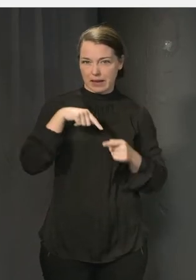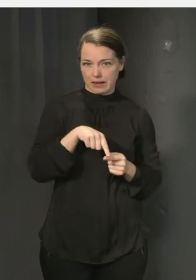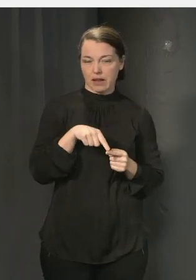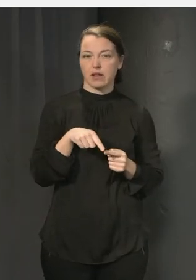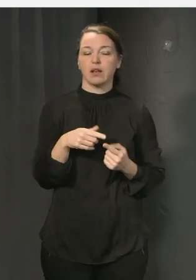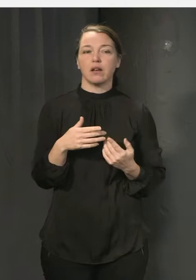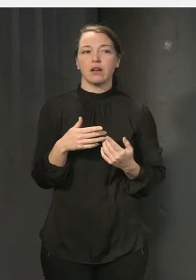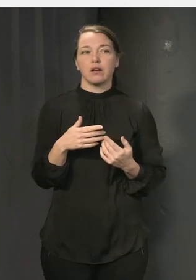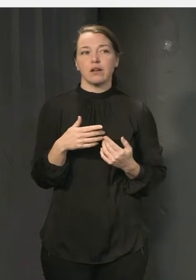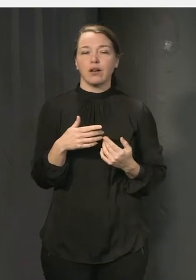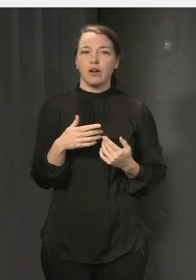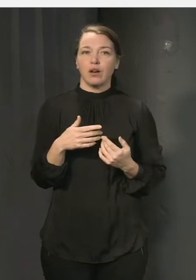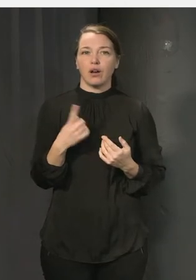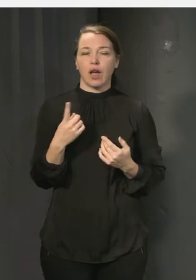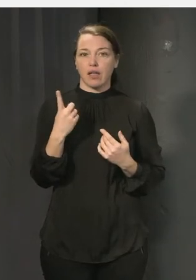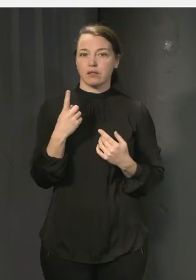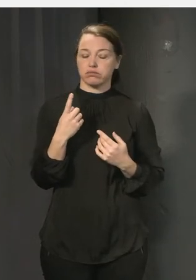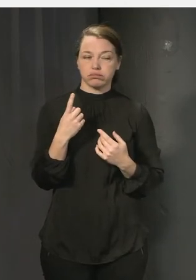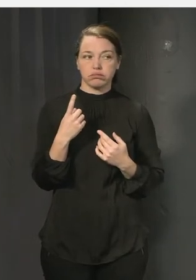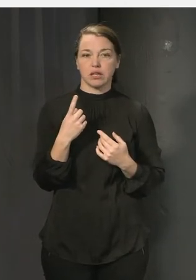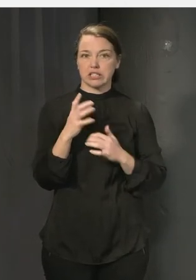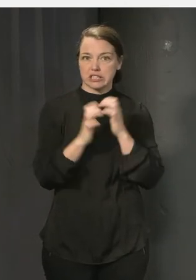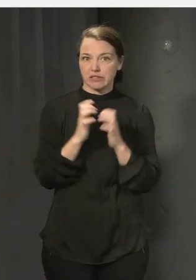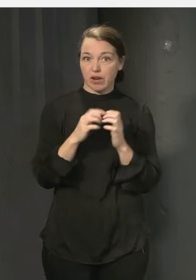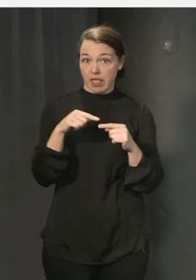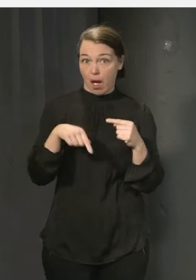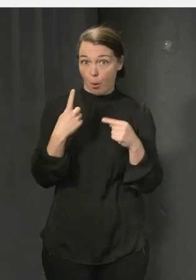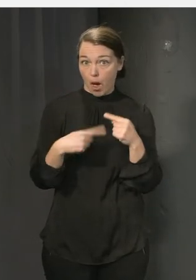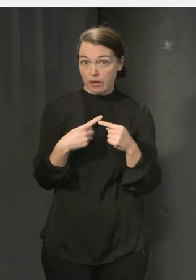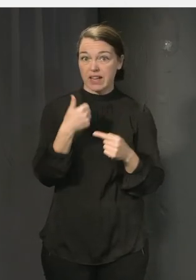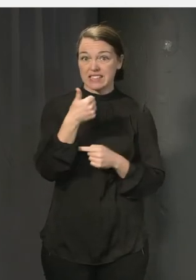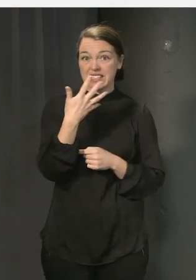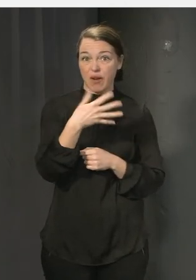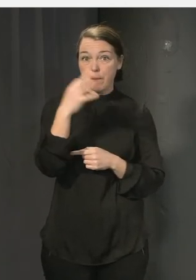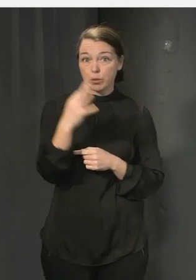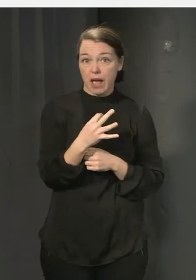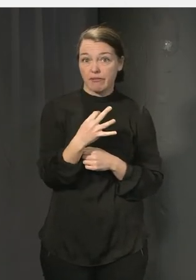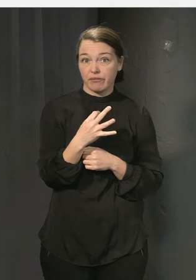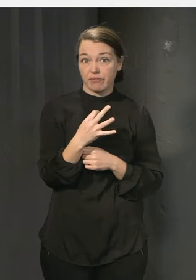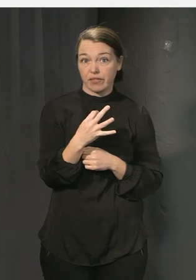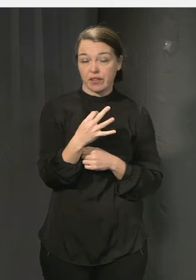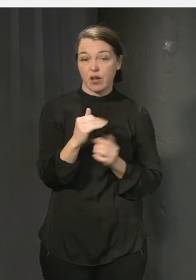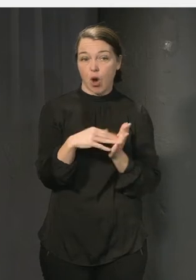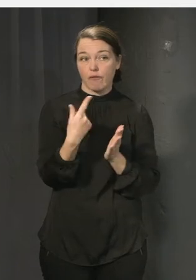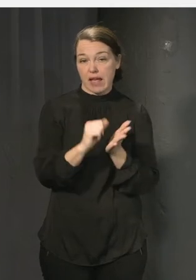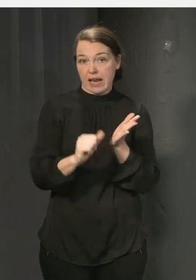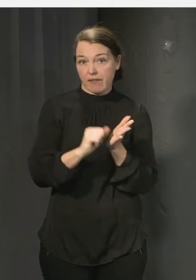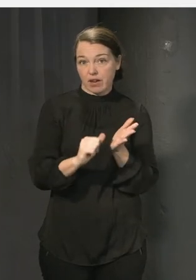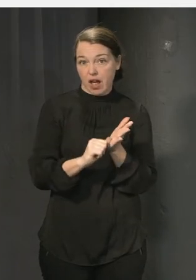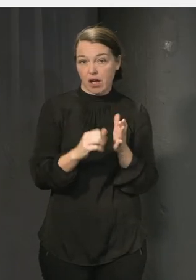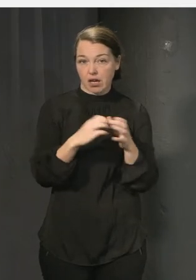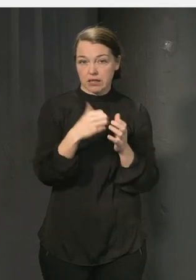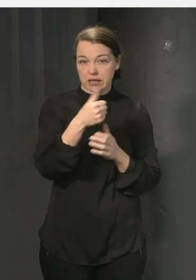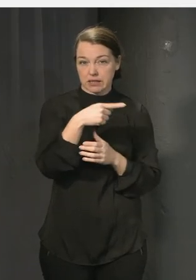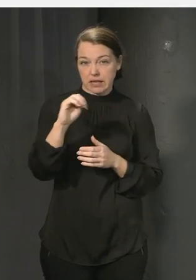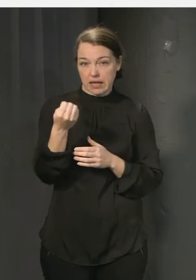uppseendeväckande siffran i årets rapport var att det var 65% av eleverna i årskurs